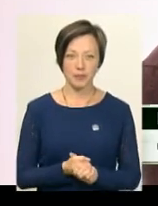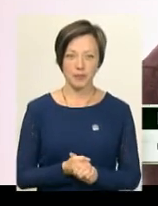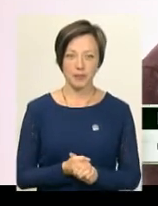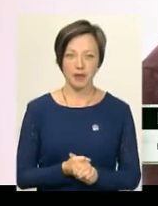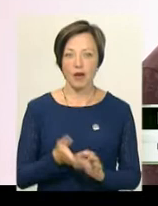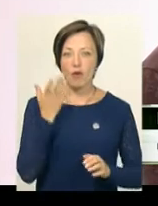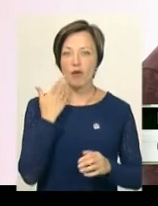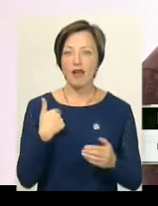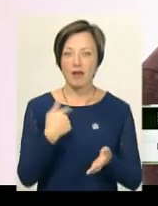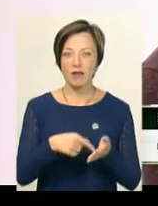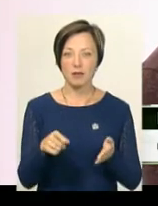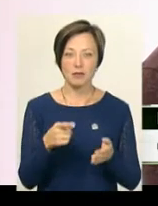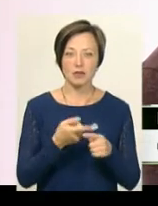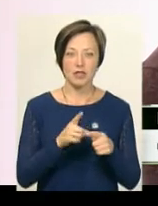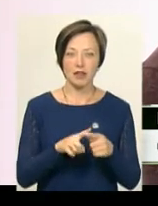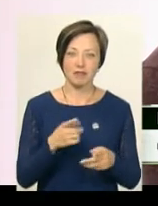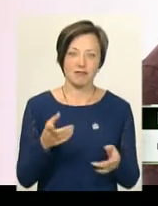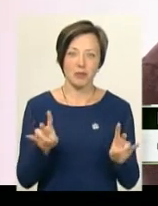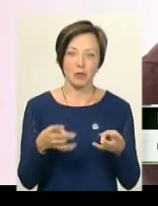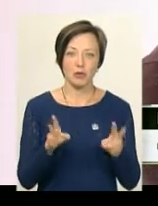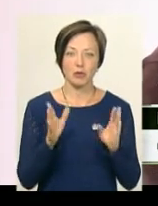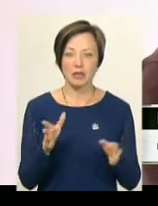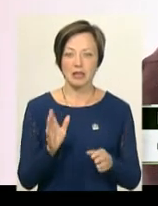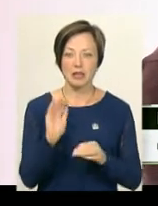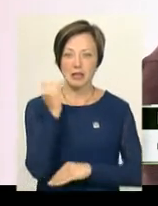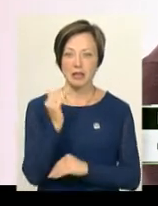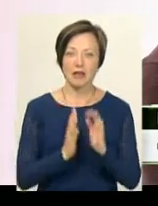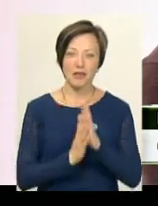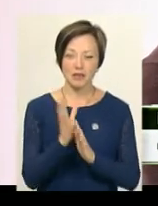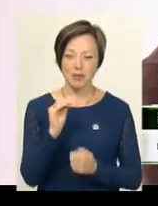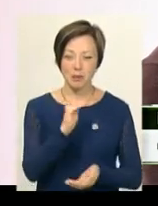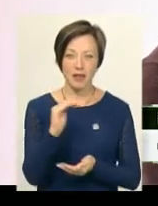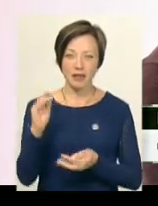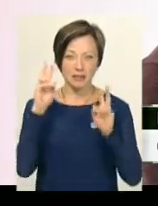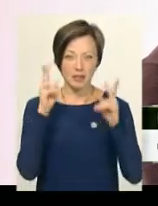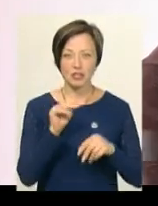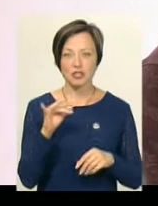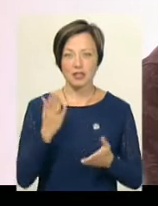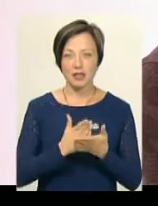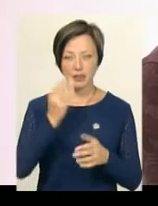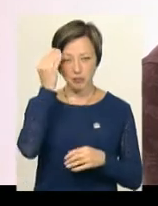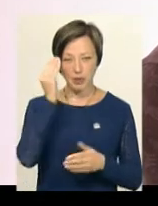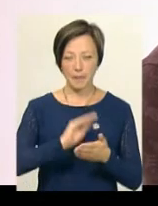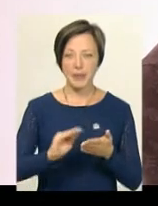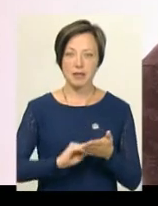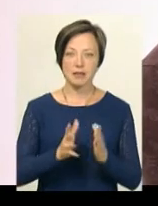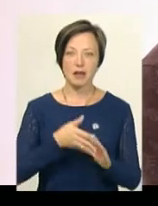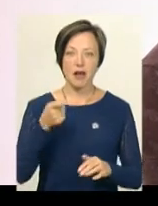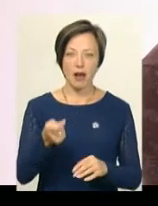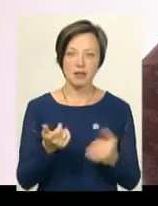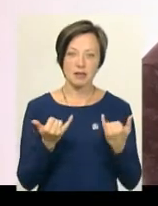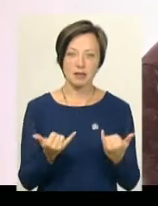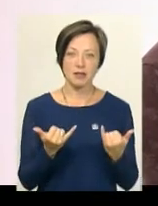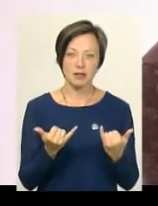актуальне. Дитина виросте, і там все маленьке. Навіть не знаю, чи є смисли писати ту заяву, яка